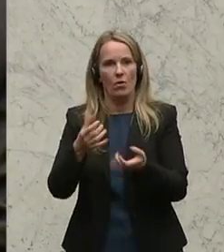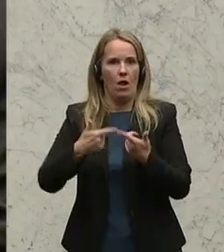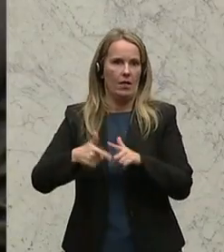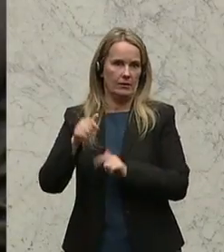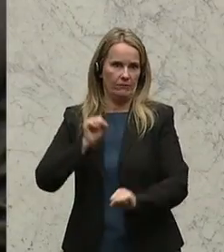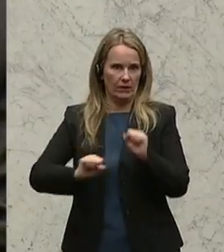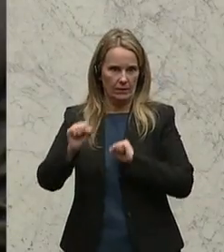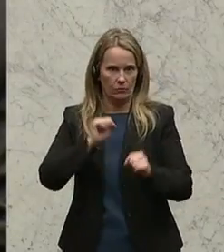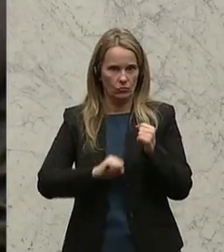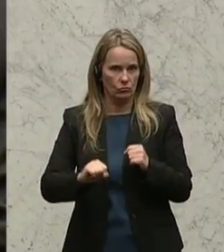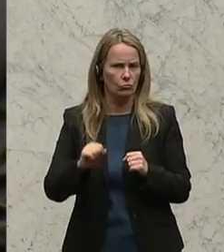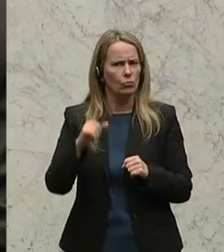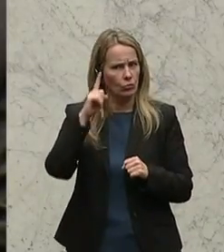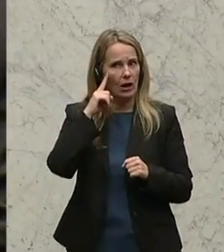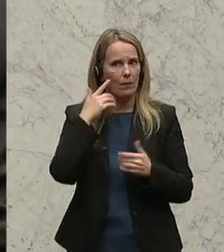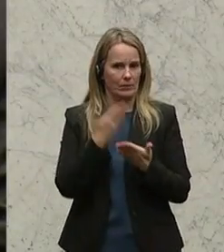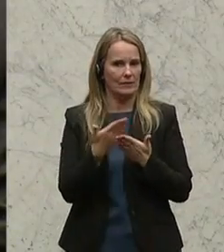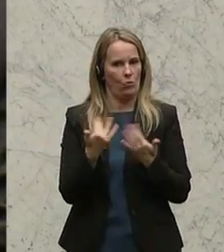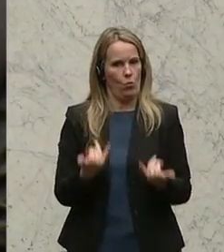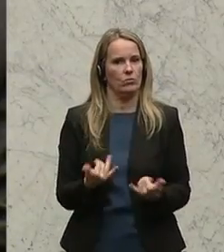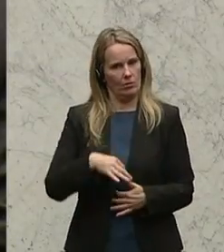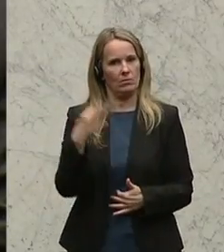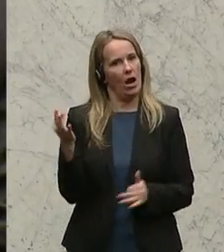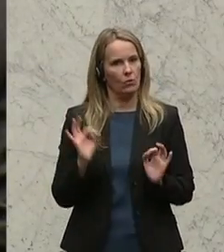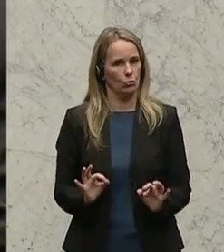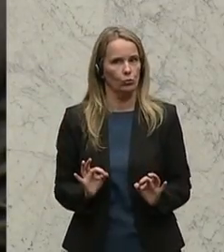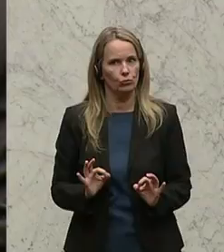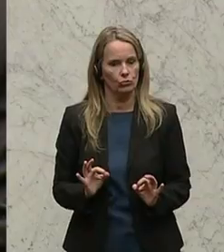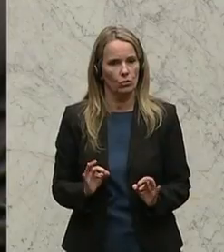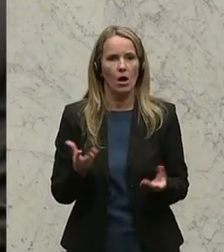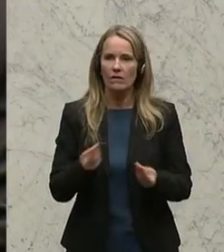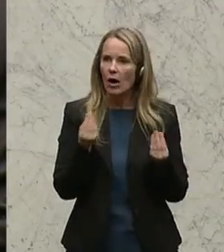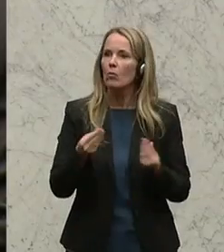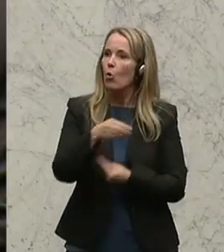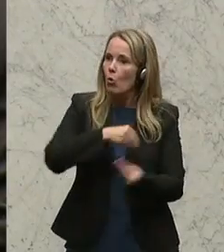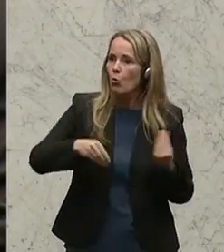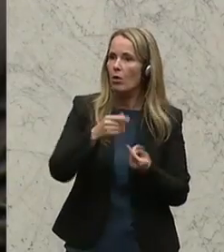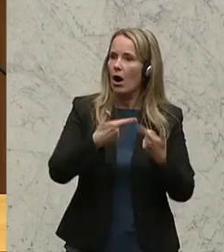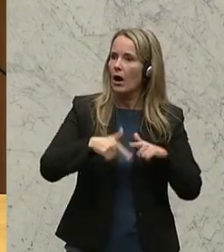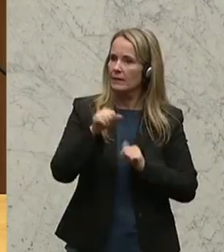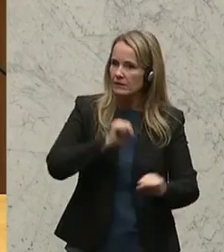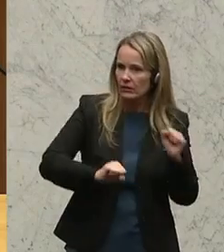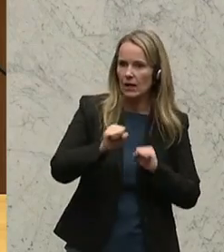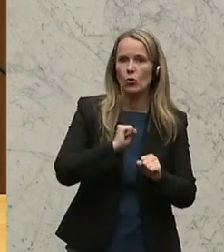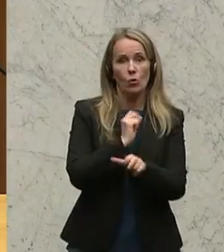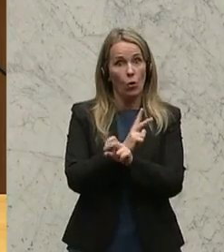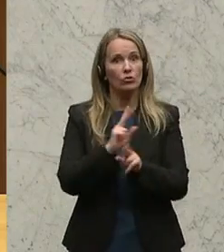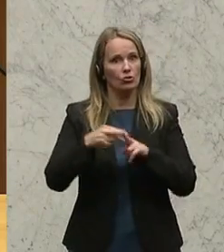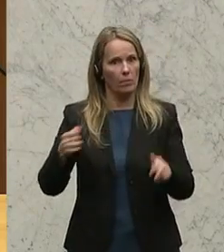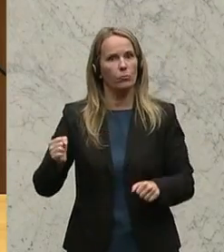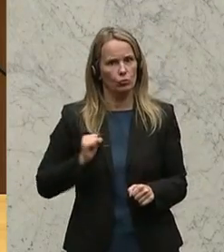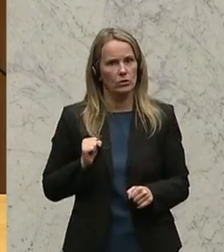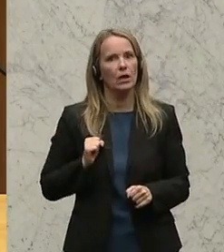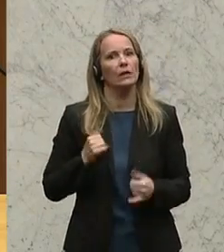bringen. Und ich glaube, das ist deswegen ein guter Tag, weil wir auch im Umgang mit der Landesverteidigung, mit dem österreichischen Bundesheer hier etwas